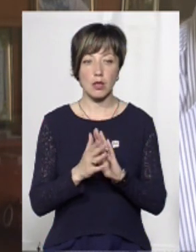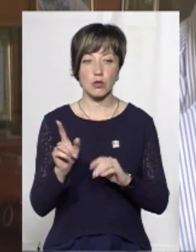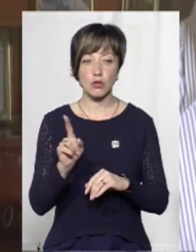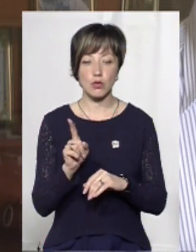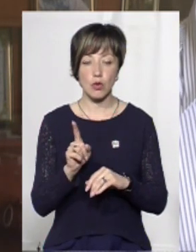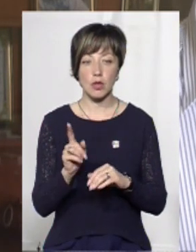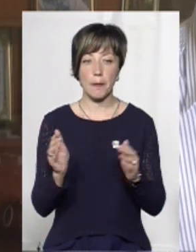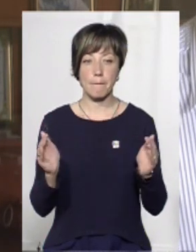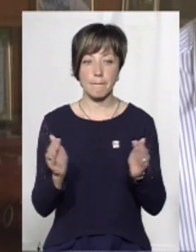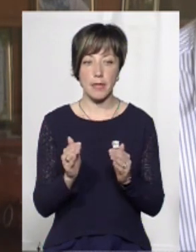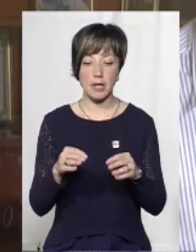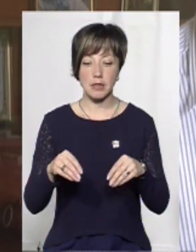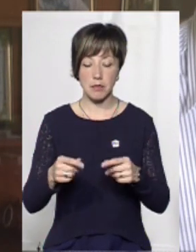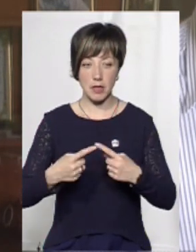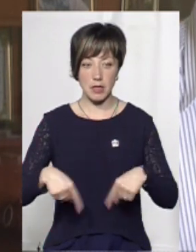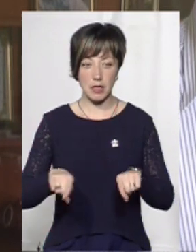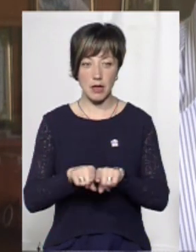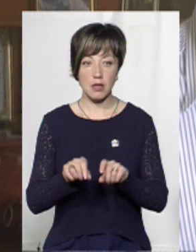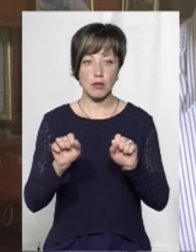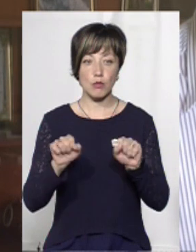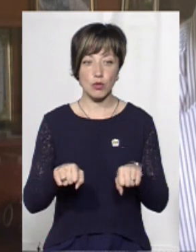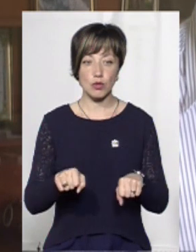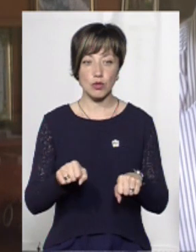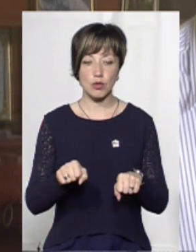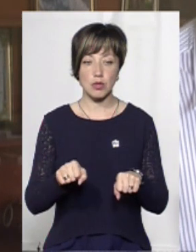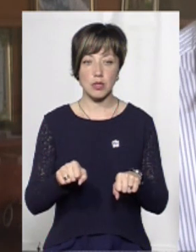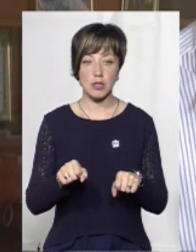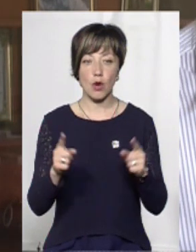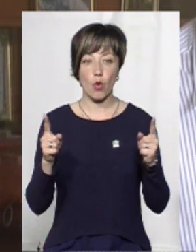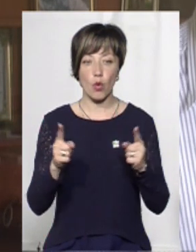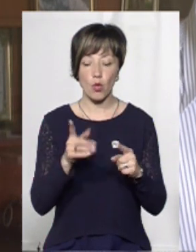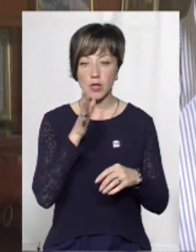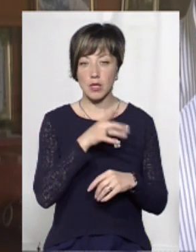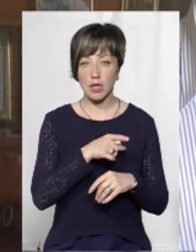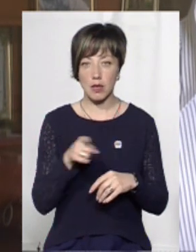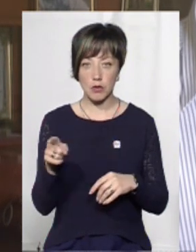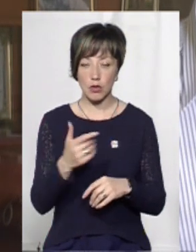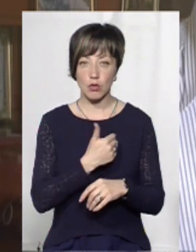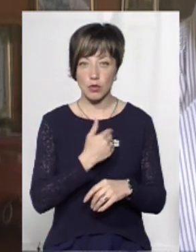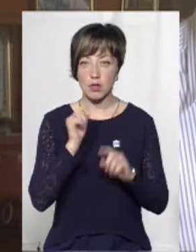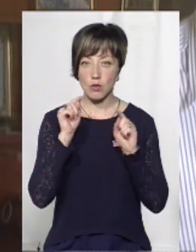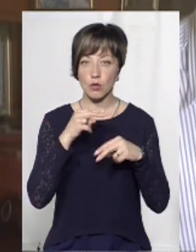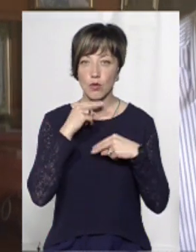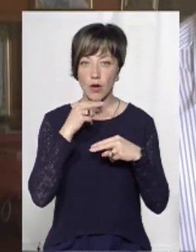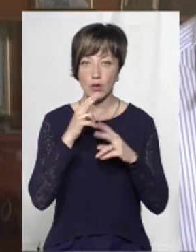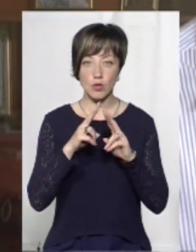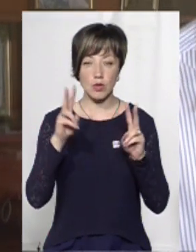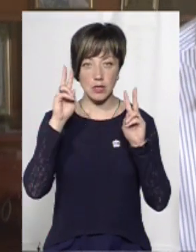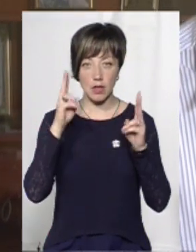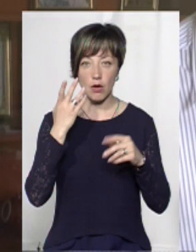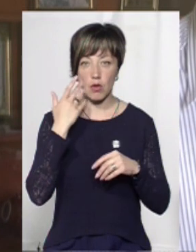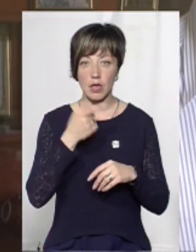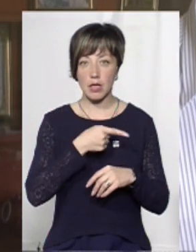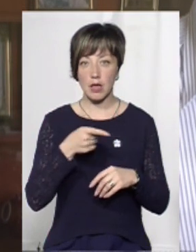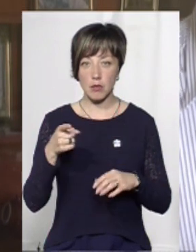на невеликій земельній ділянці, може за досить короткий термін, до речі, хочу звернути увагу, що ніхто не знає, коли цей термін